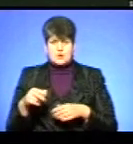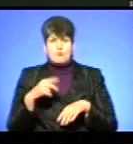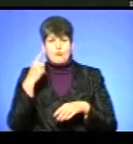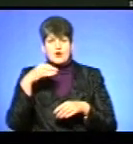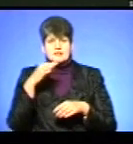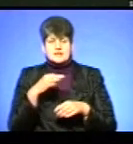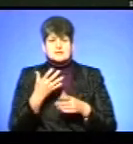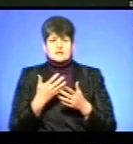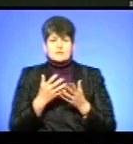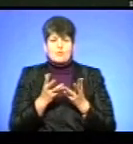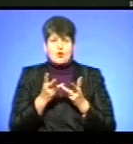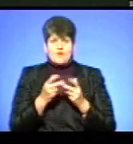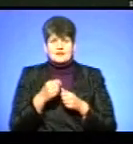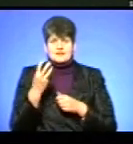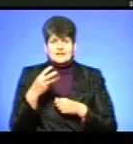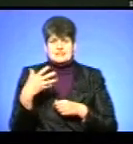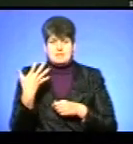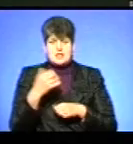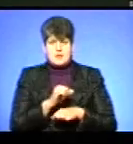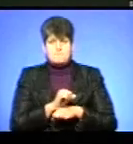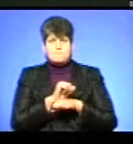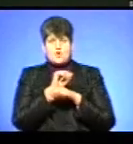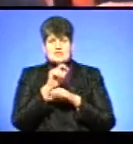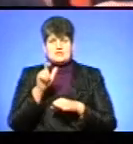Безкорувайний нарахував 35 протестувальників.